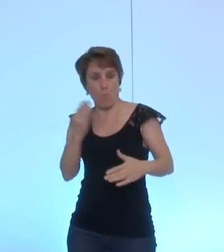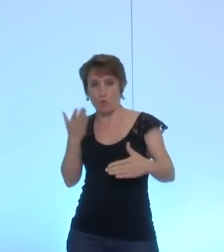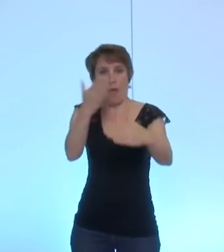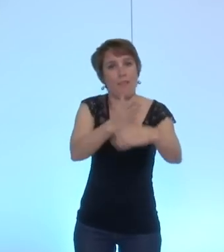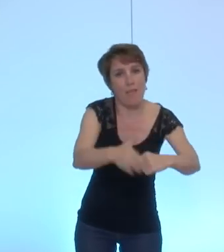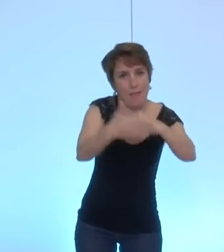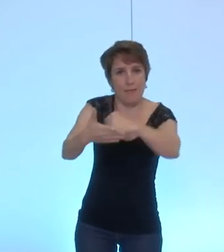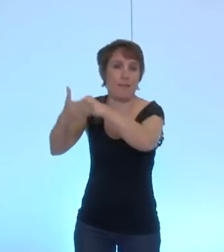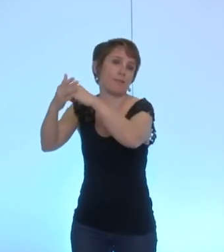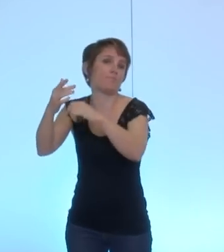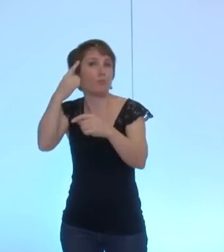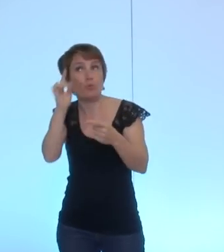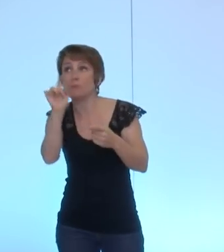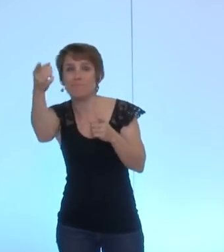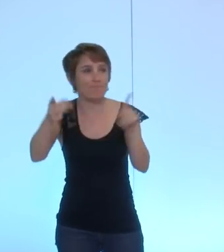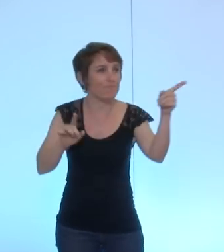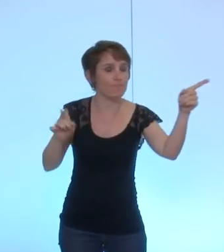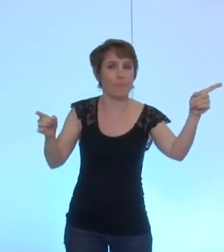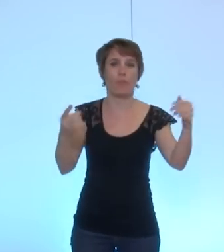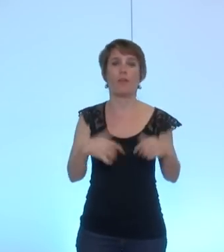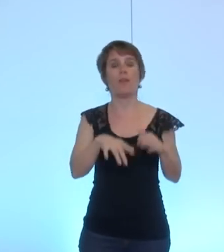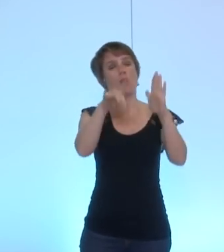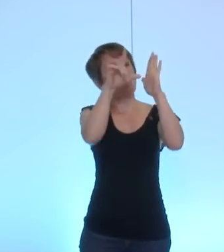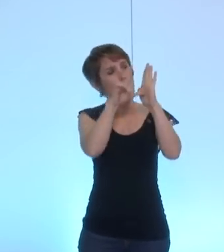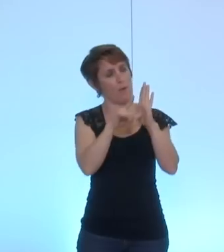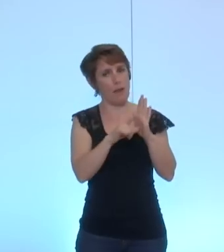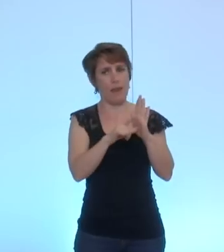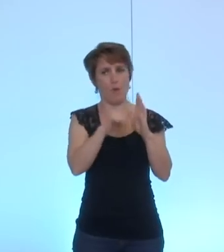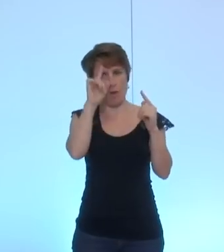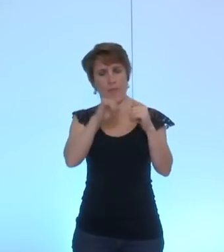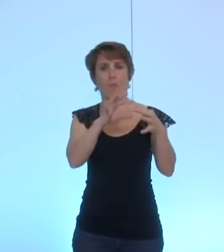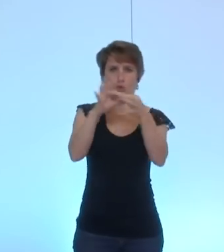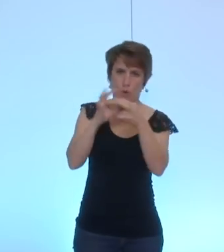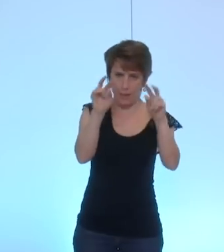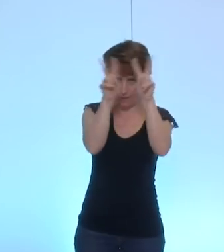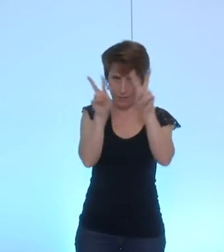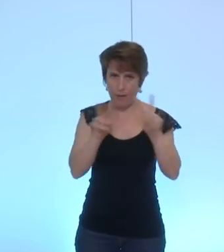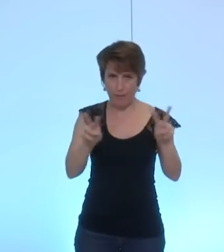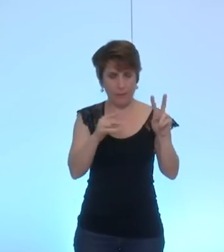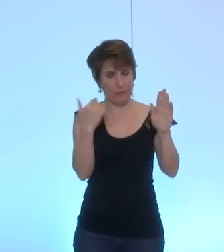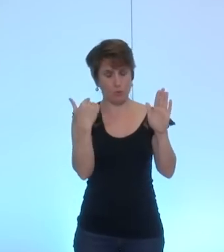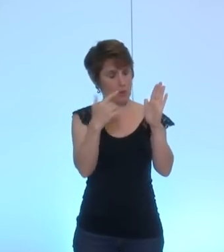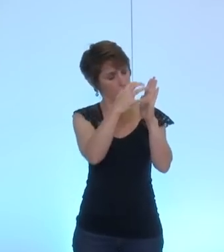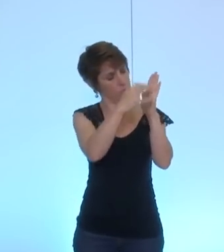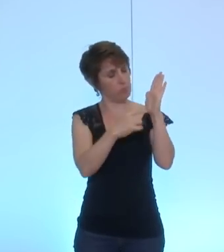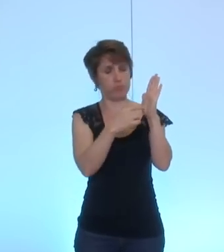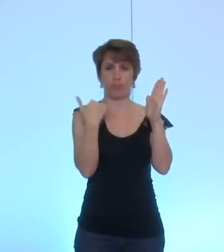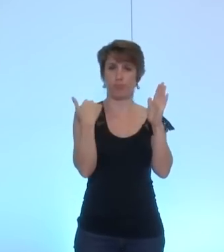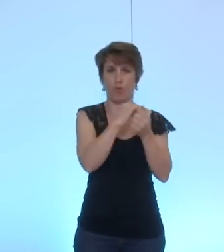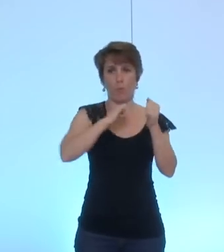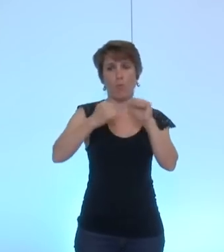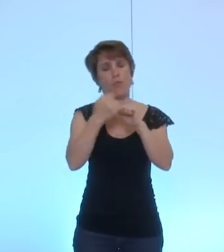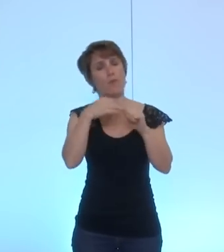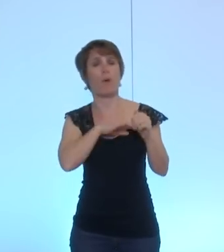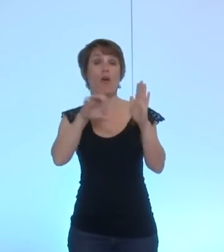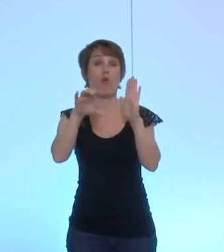'orientation et de programmation relative à la politique de développement et de solidarité internationale qui a été modifiée par un article du code général je vous